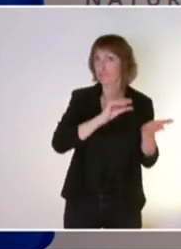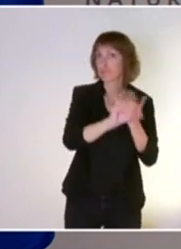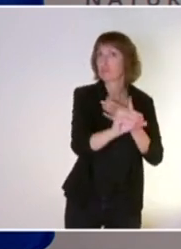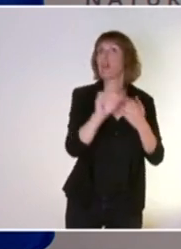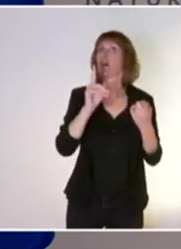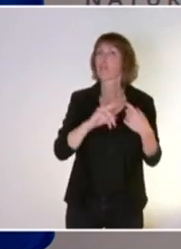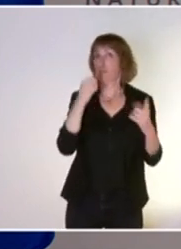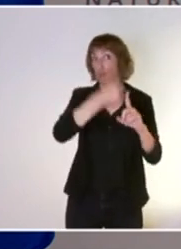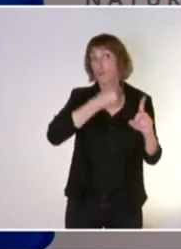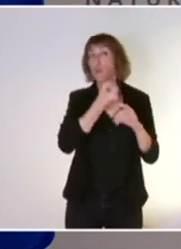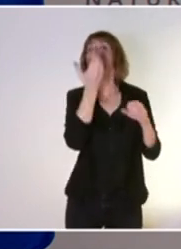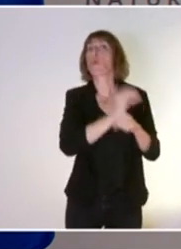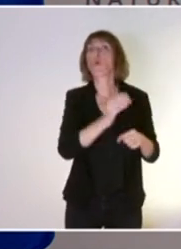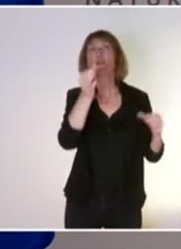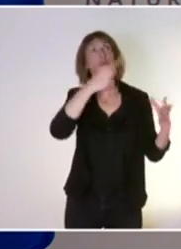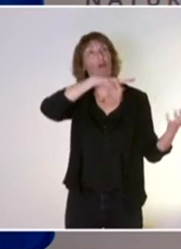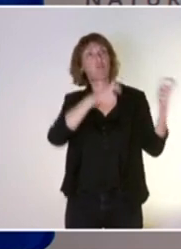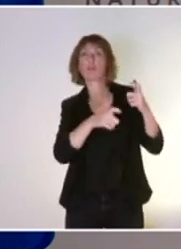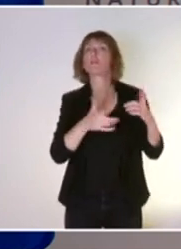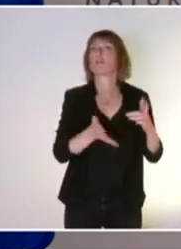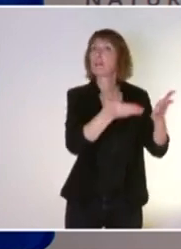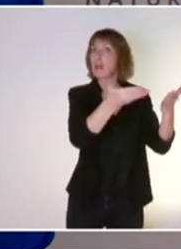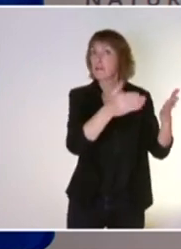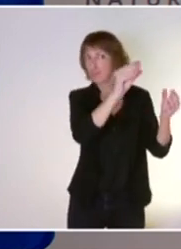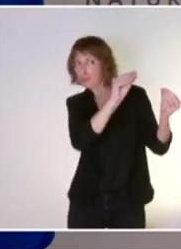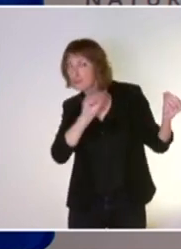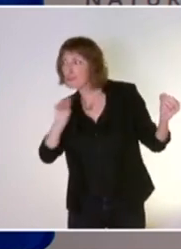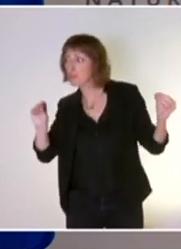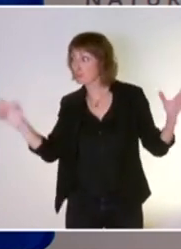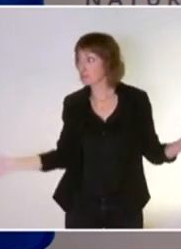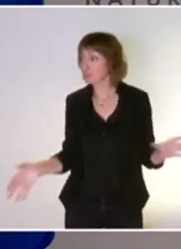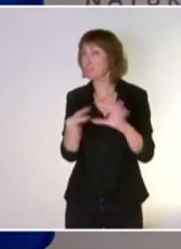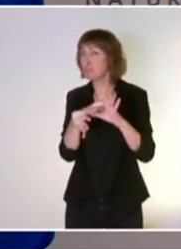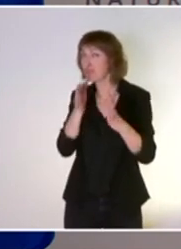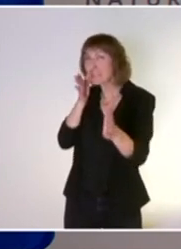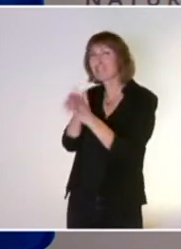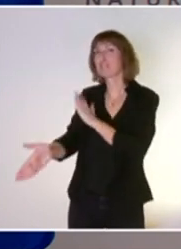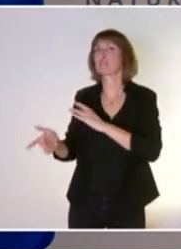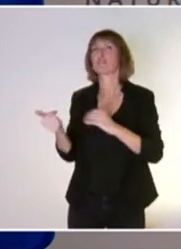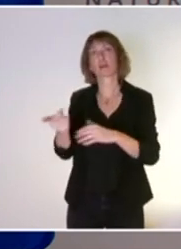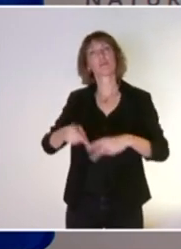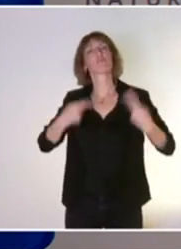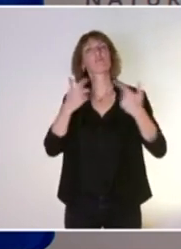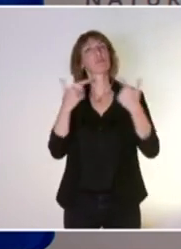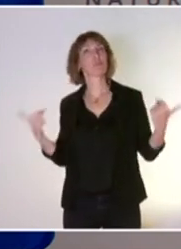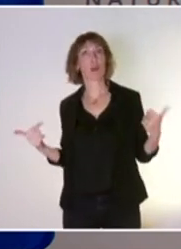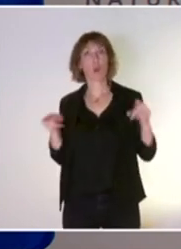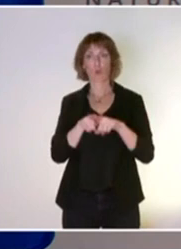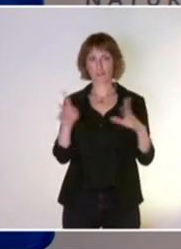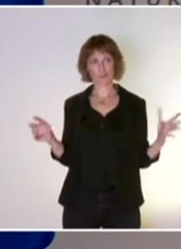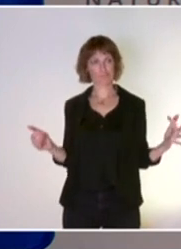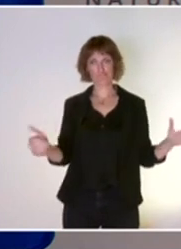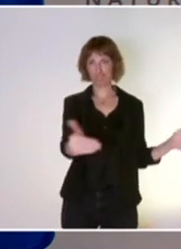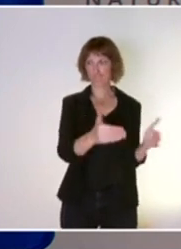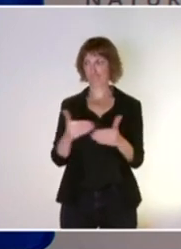de préserver, de sanctuariser des volets directement liés à la biodiversité et aussi à mieux matérialiser les moyens dont on dispose plus